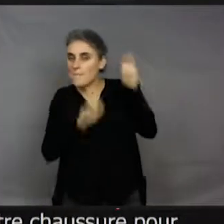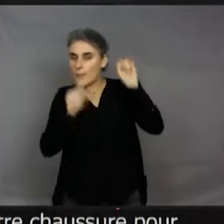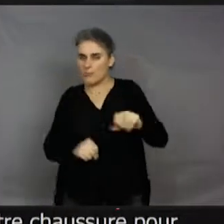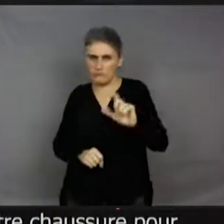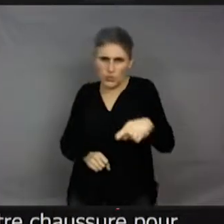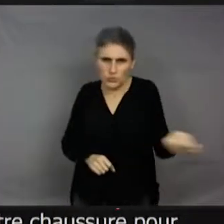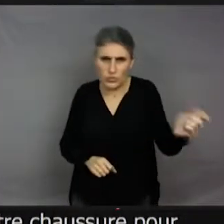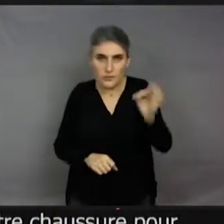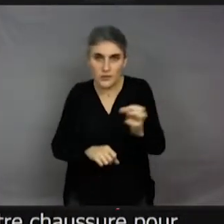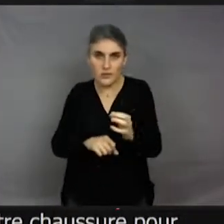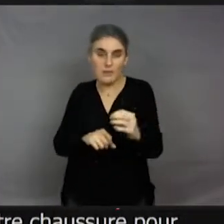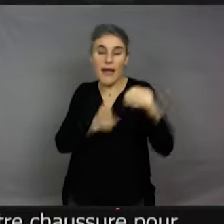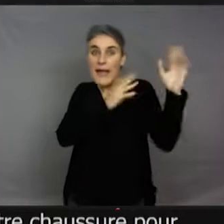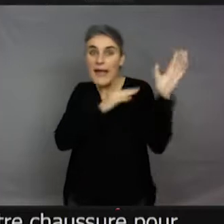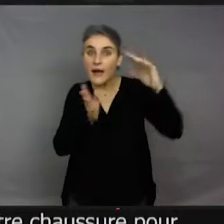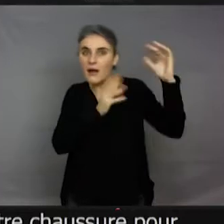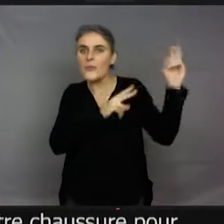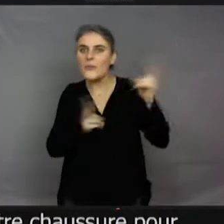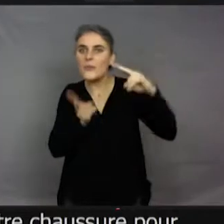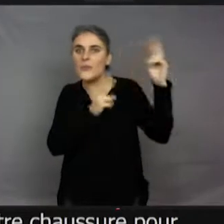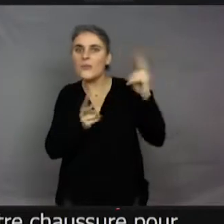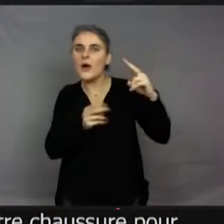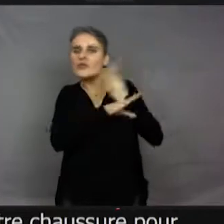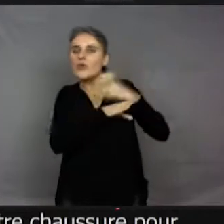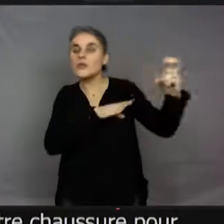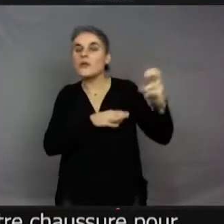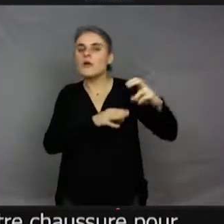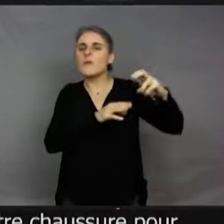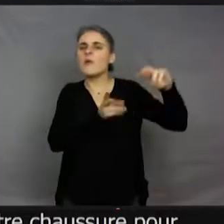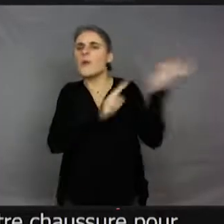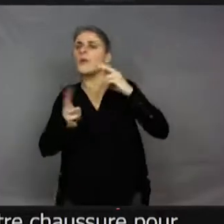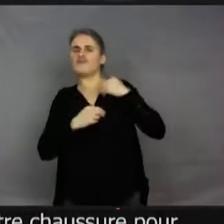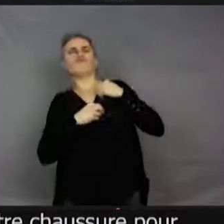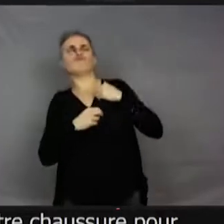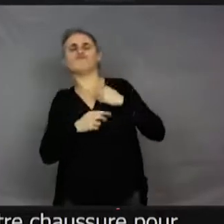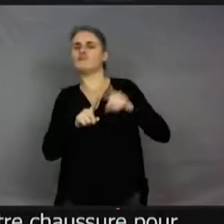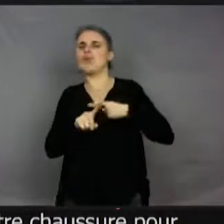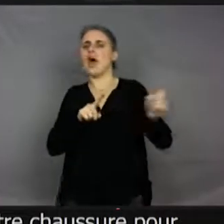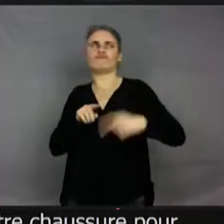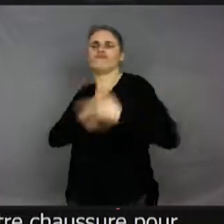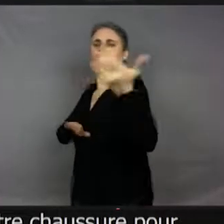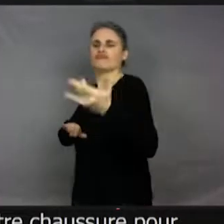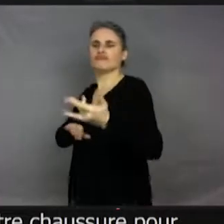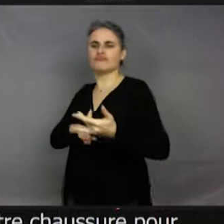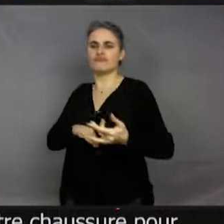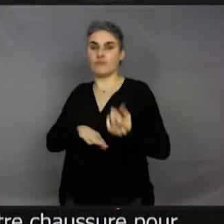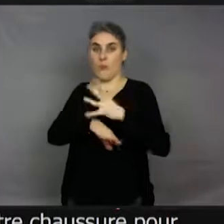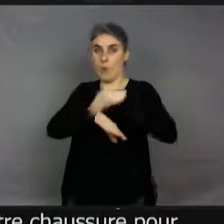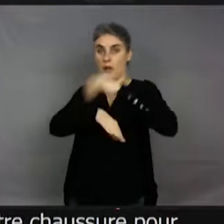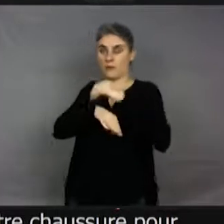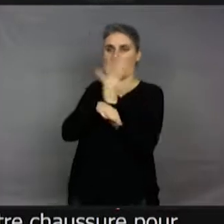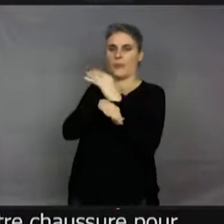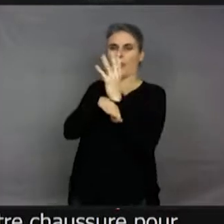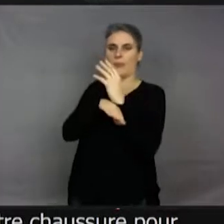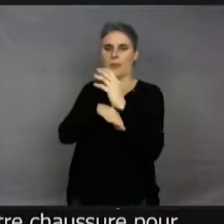elle ressent même les courants d'air et les dangers. Si un courant d est un peu brusque d'un seul coup, elle va partir à'opposé avant de vous avoir vu ou senti éventuellement.